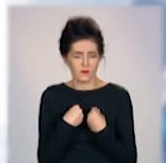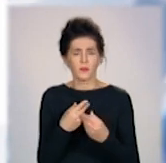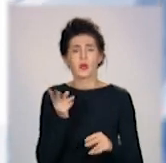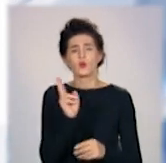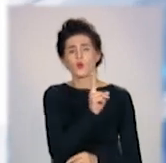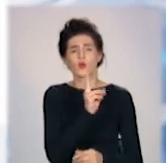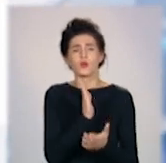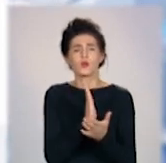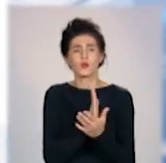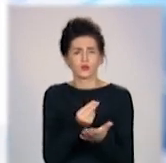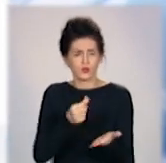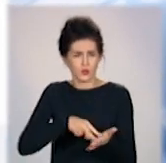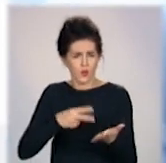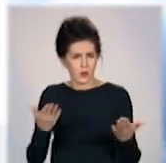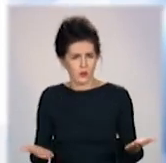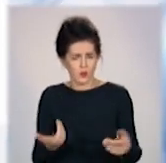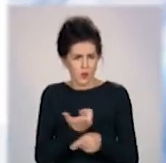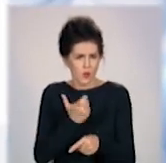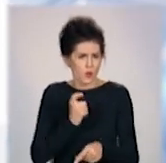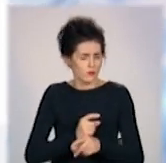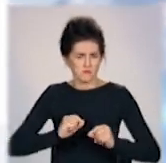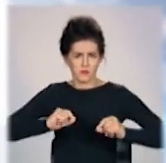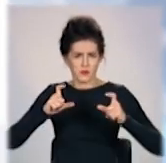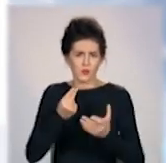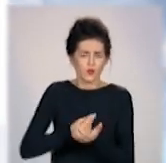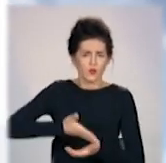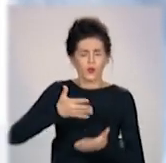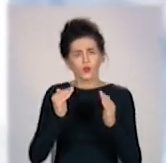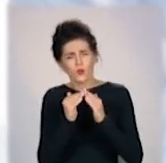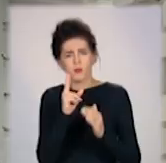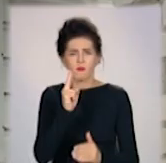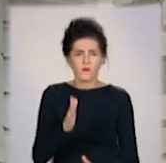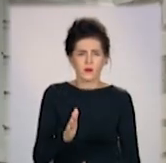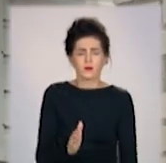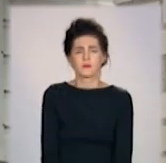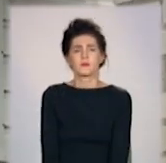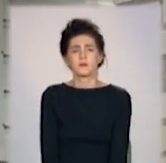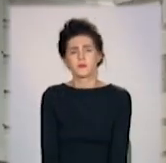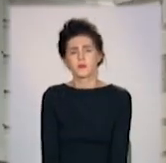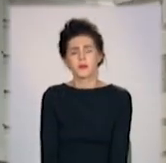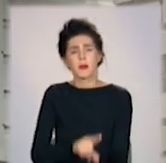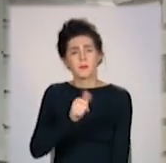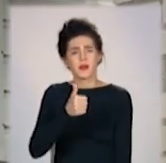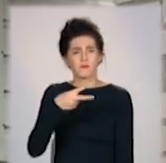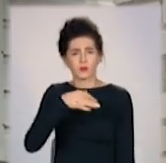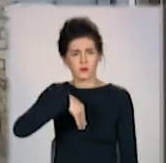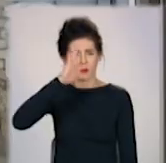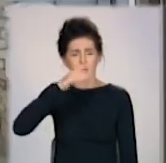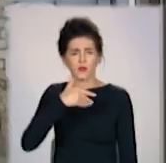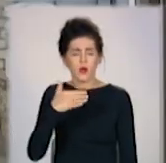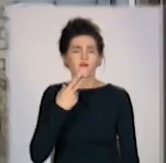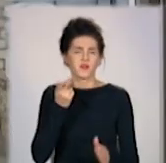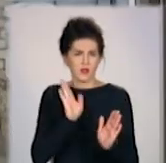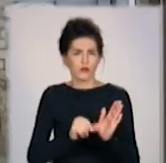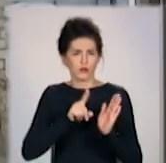Для кого такі ціни? Ціни космічні, що на дом, що на квартиру. Перші та останні поверхи дешевші. І на них